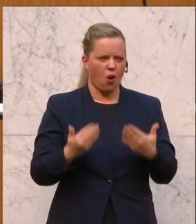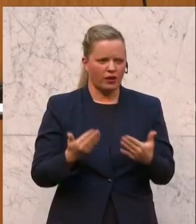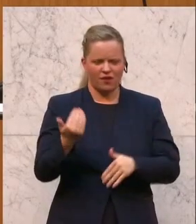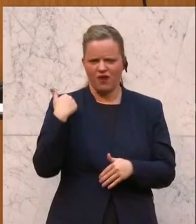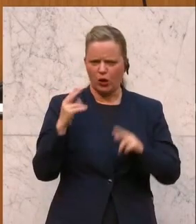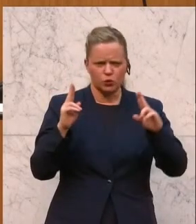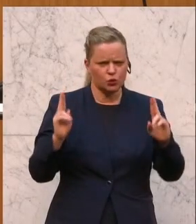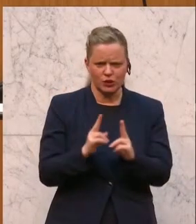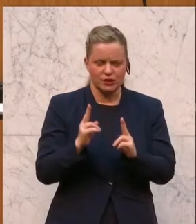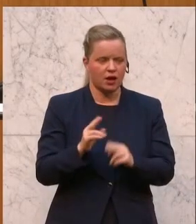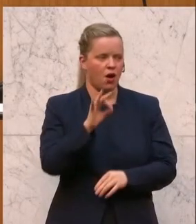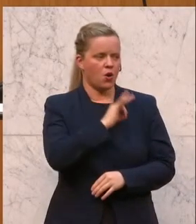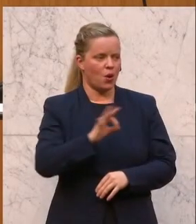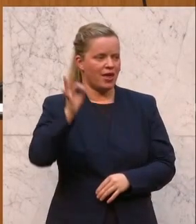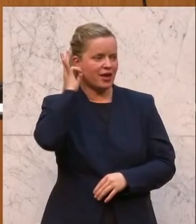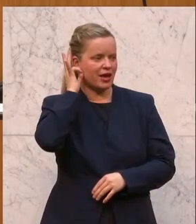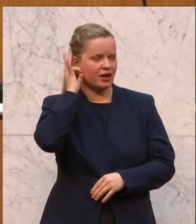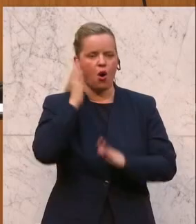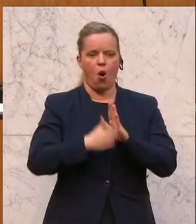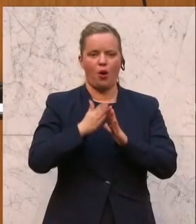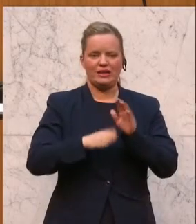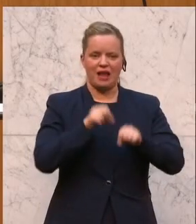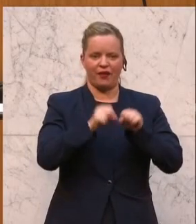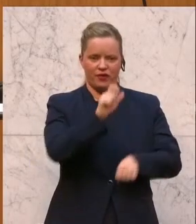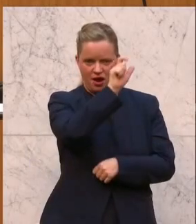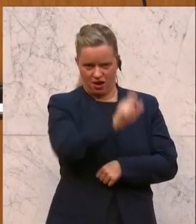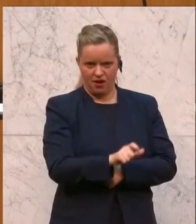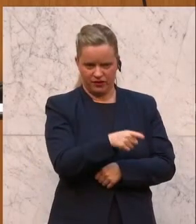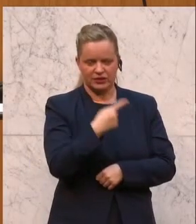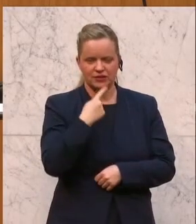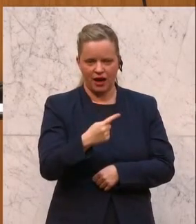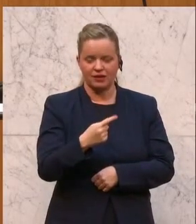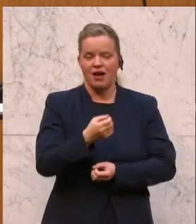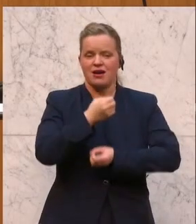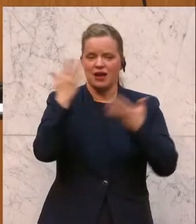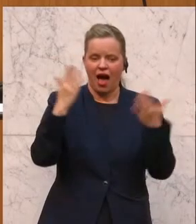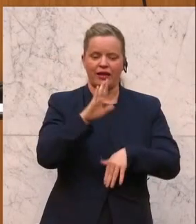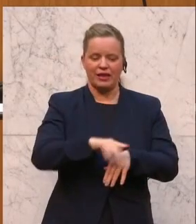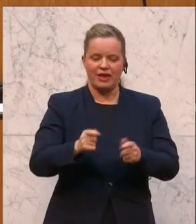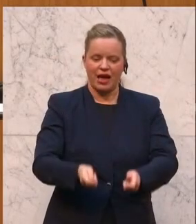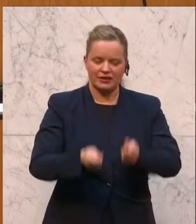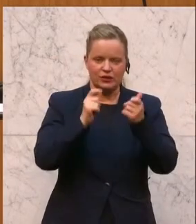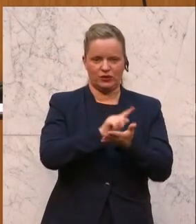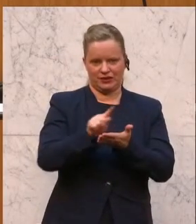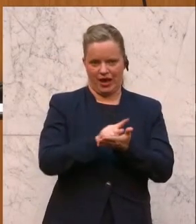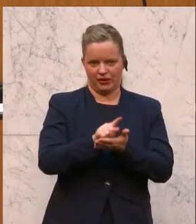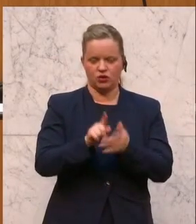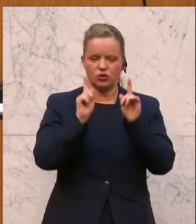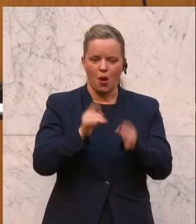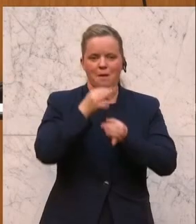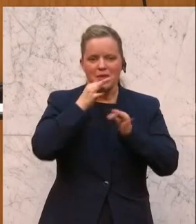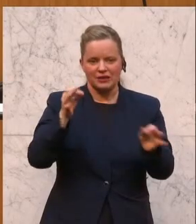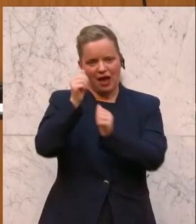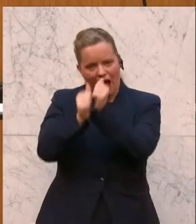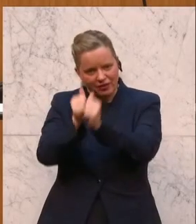von der Frau Kollegin Holzleitner gekommen, natürlich die Kindererziehungszeiten besser anzurechnen im